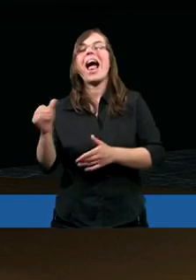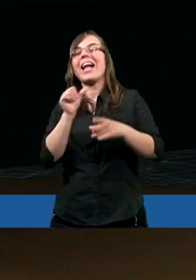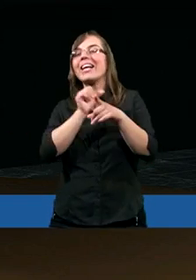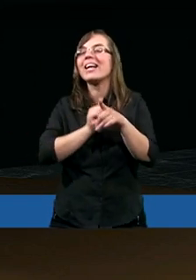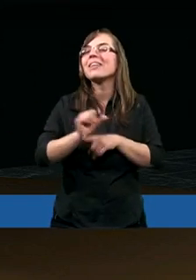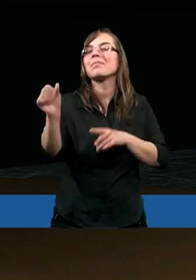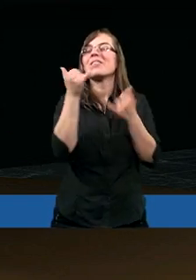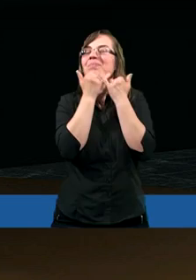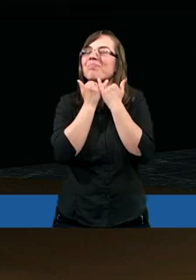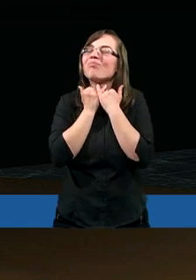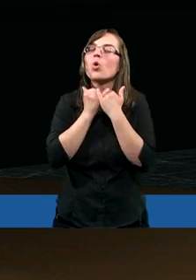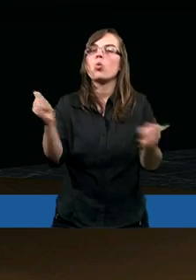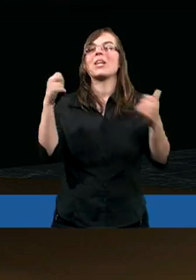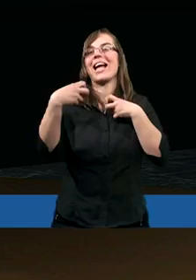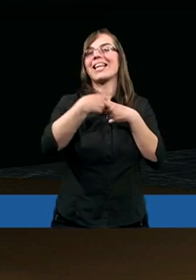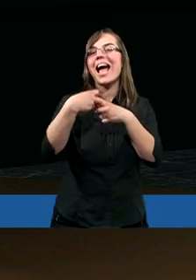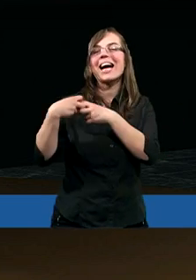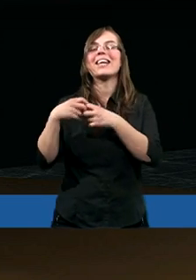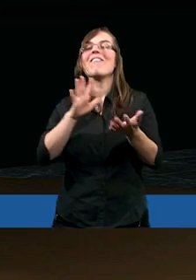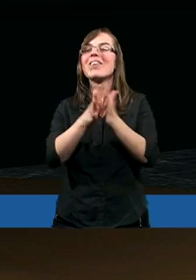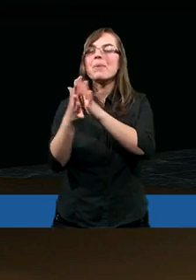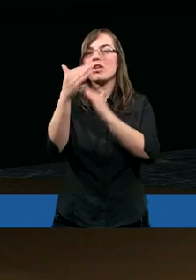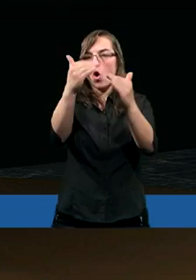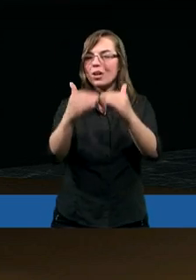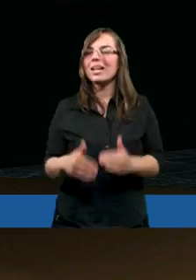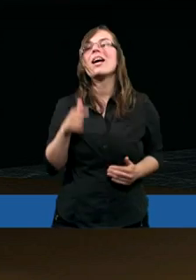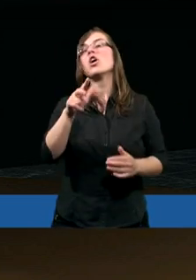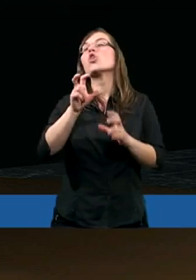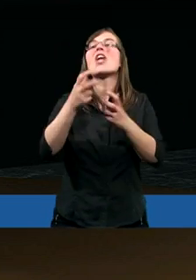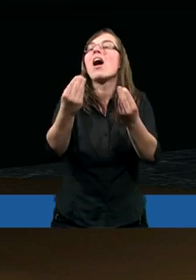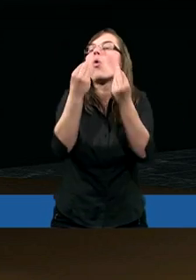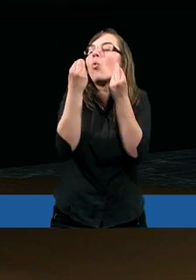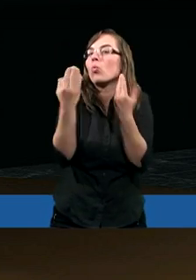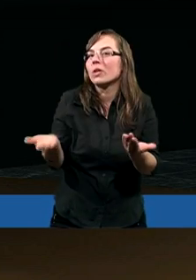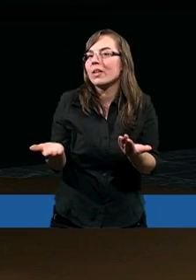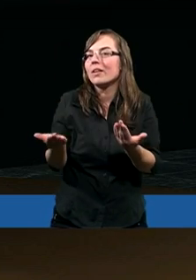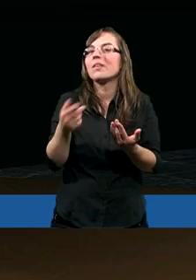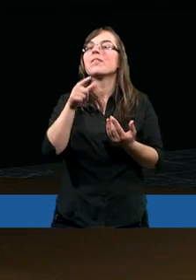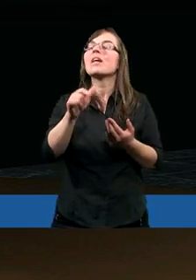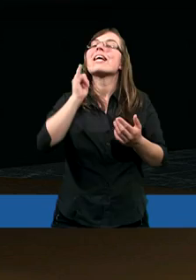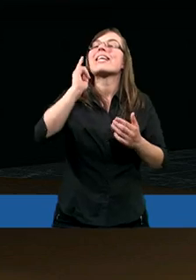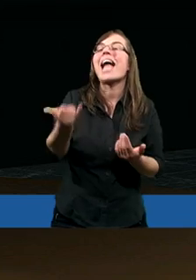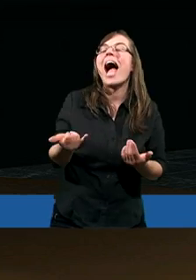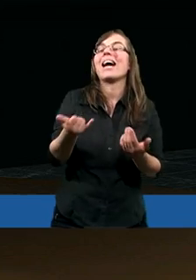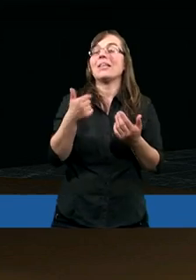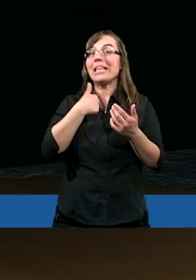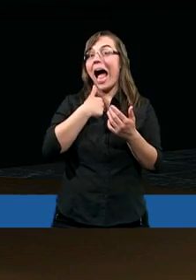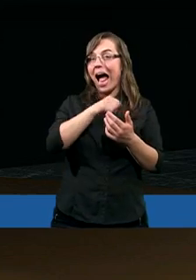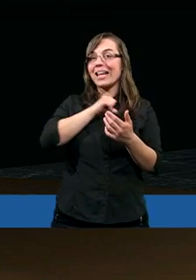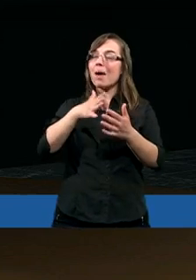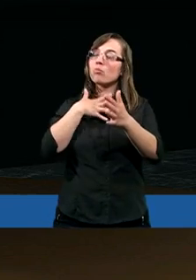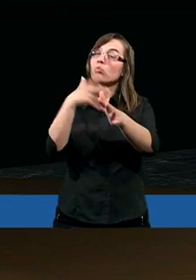zupełnie inne cechy są wymienione. Czego nas to uczy? ja przynajmniej tak to odbieram, że